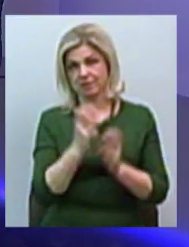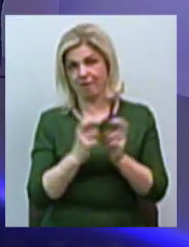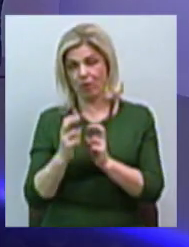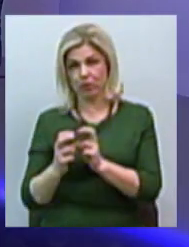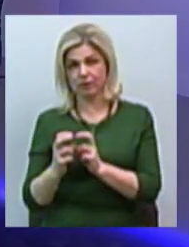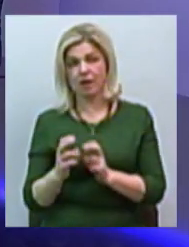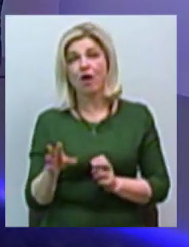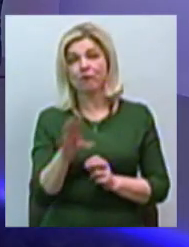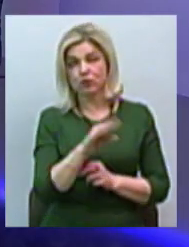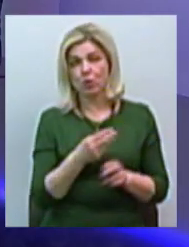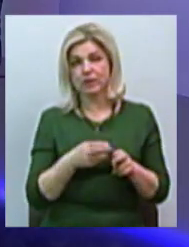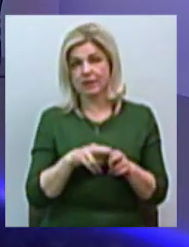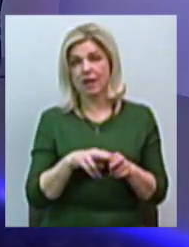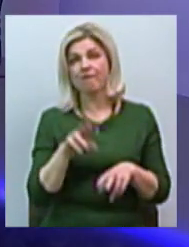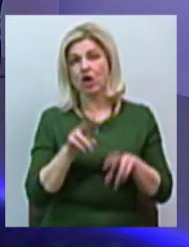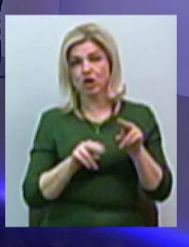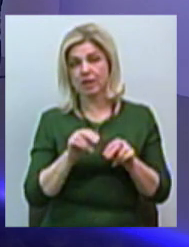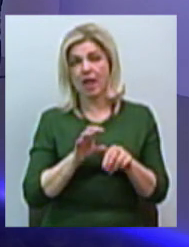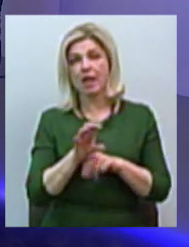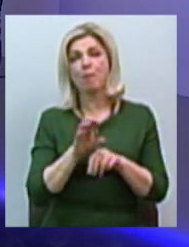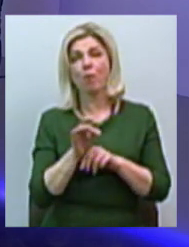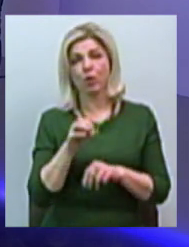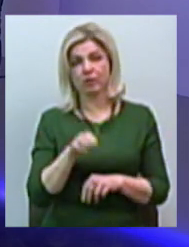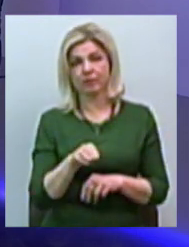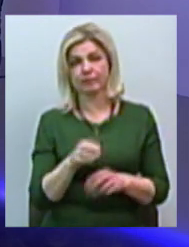це все вважається імпортом. Зрозуміла річ.